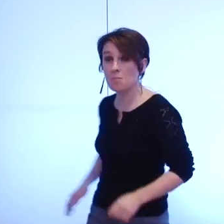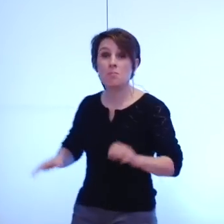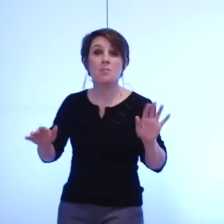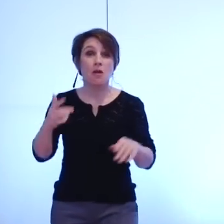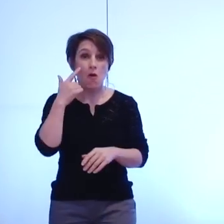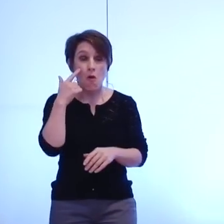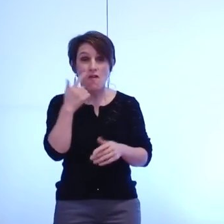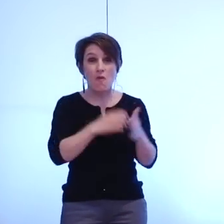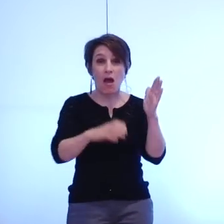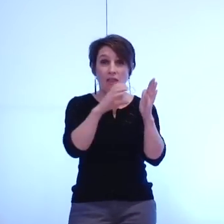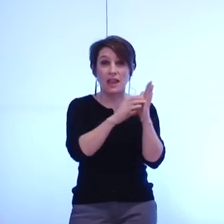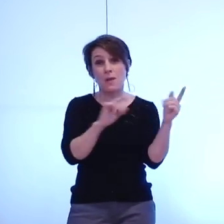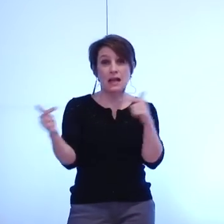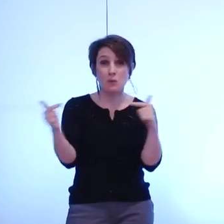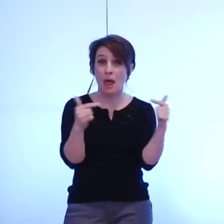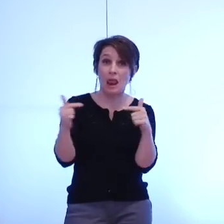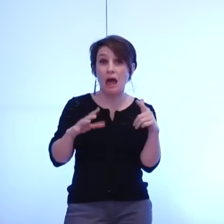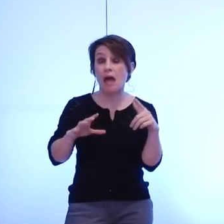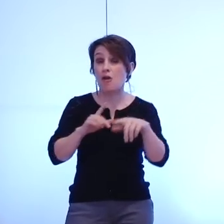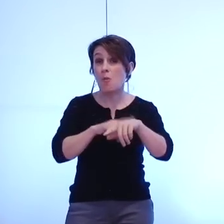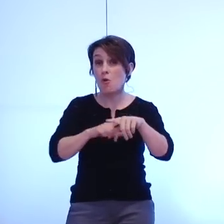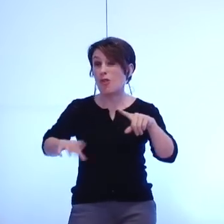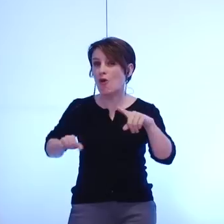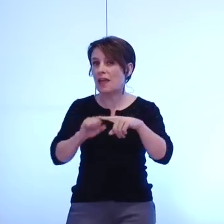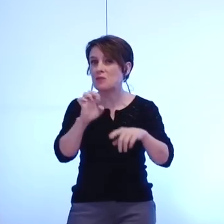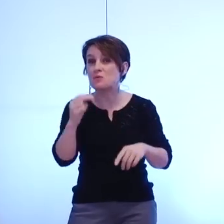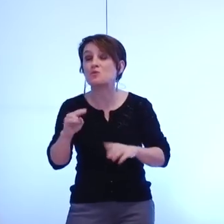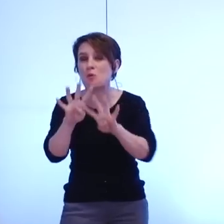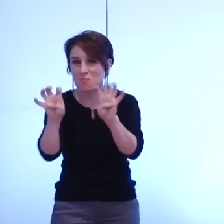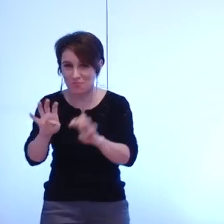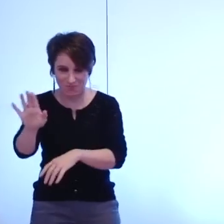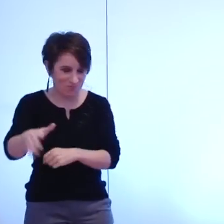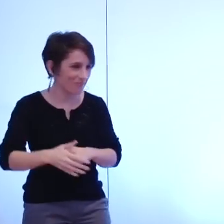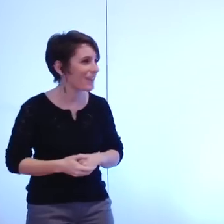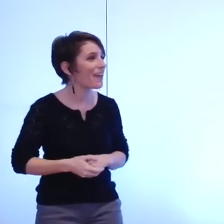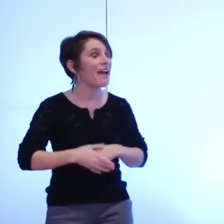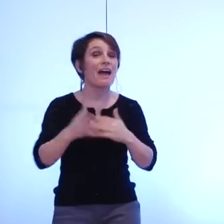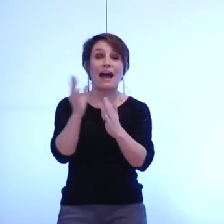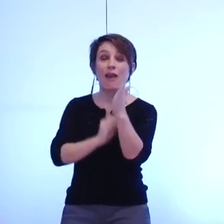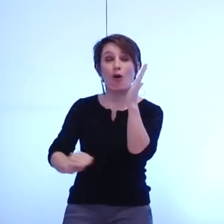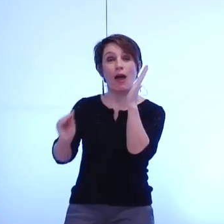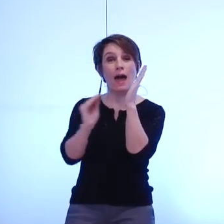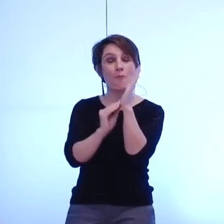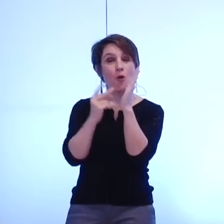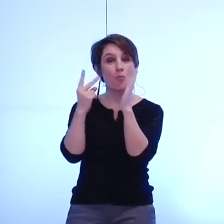propose donc de mettre cet amendement porté par l'UMP et l'UDI aux voix